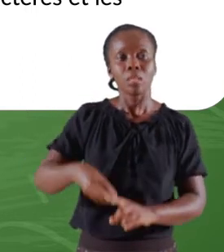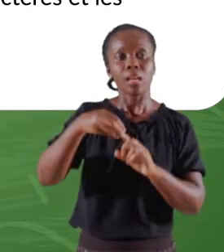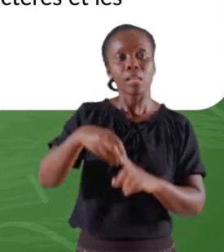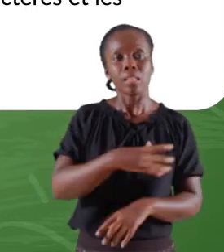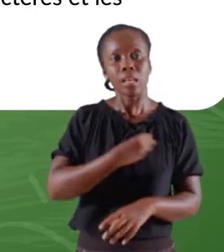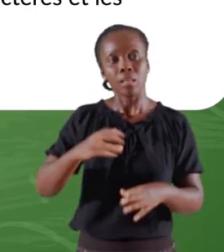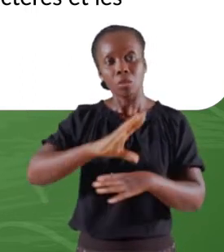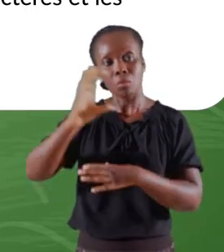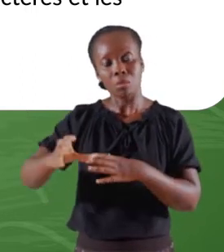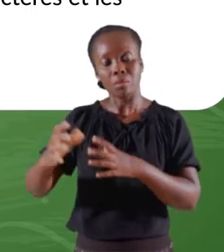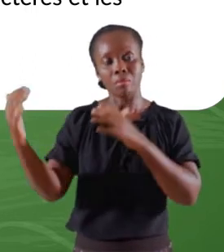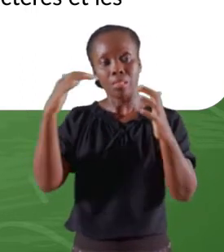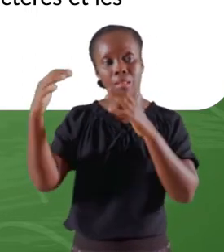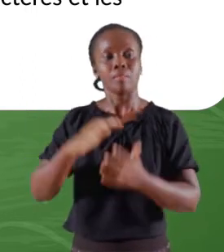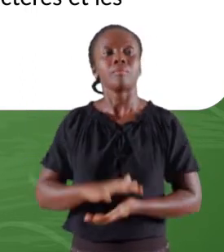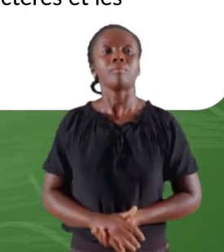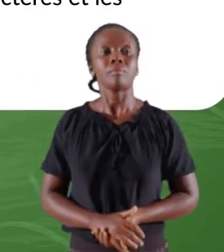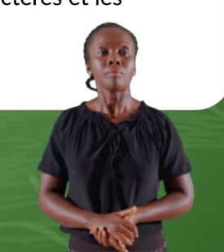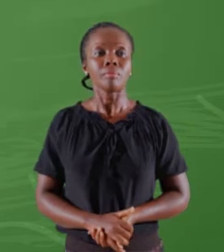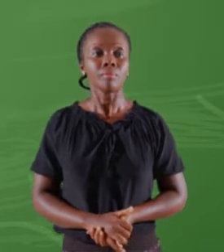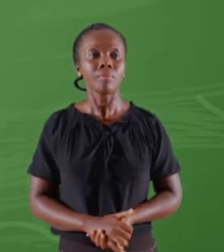et les conséquences de cette guerre.